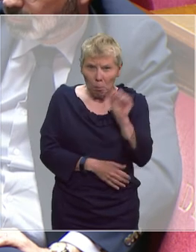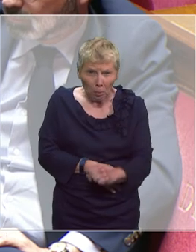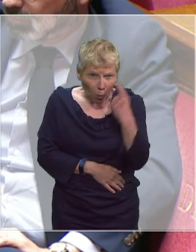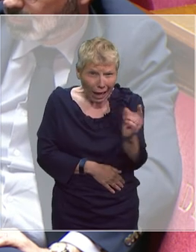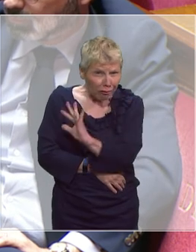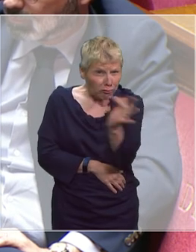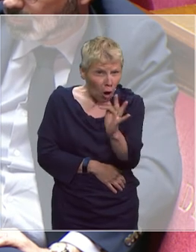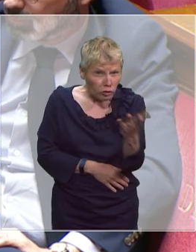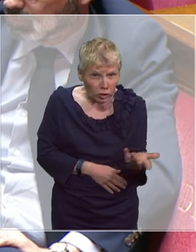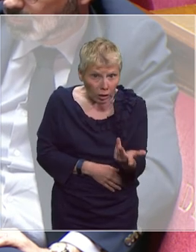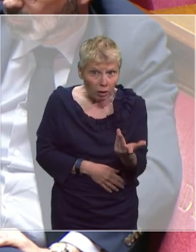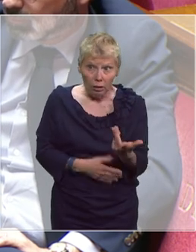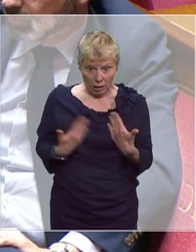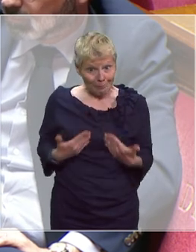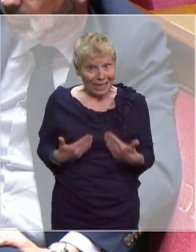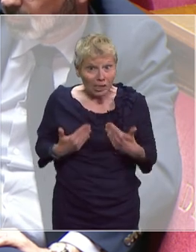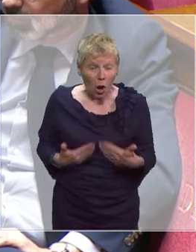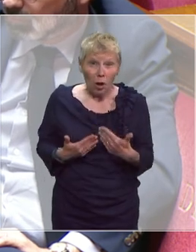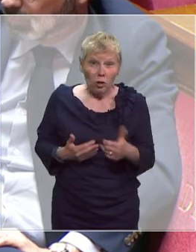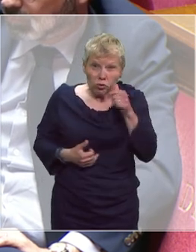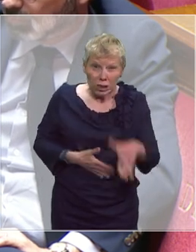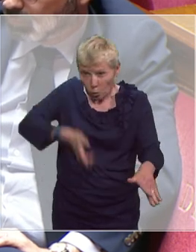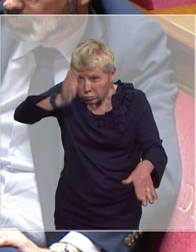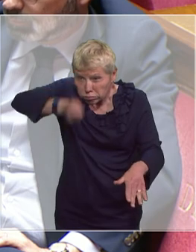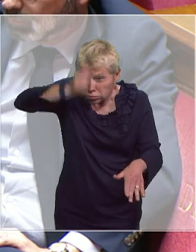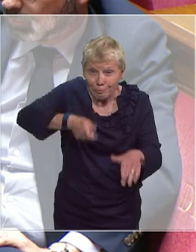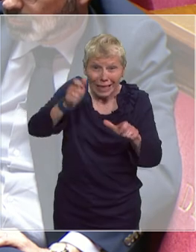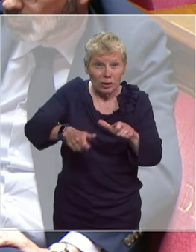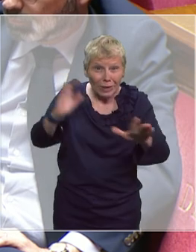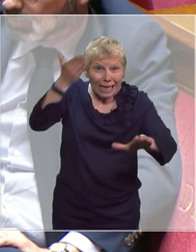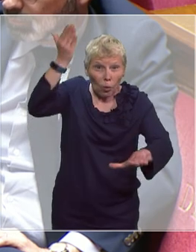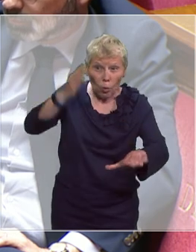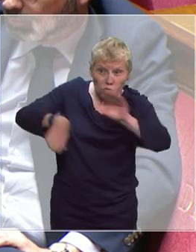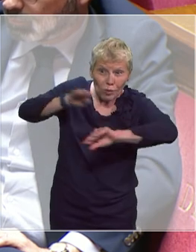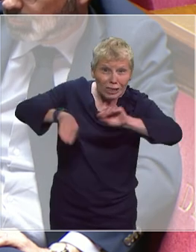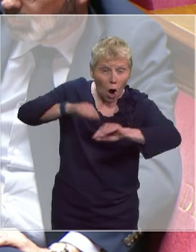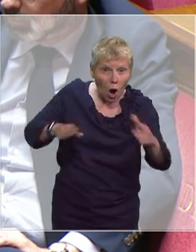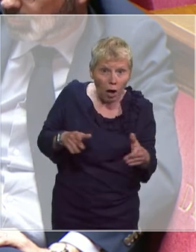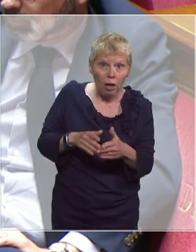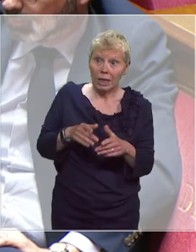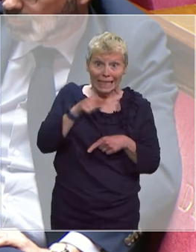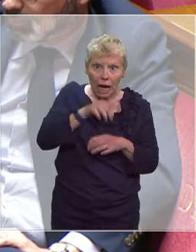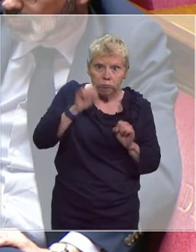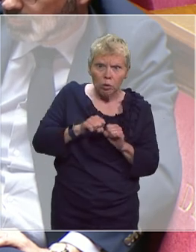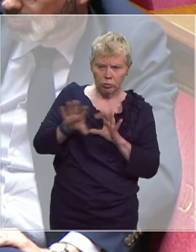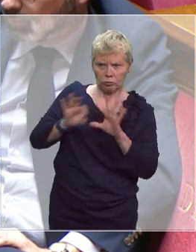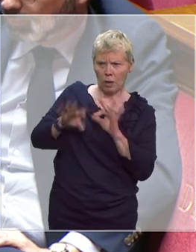lors même que nous saluons les héros qui sauvent des vies au quotidien, il y aurait des personnes capables de faire le tri en fonction du handicap. Et permettez-moi de saluer